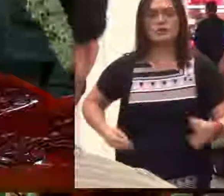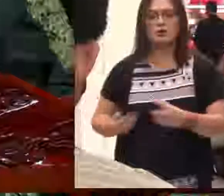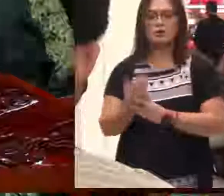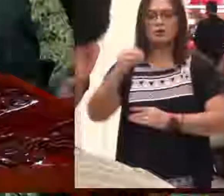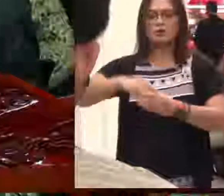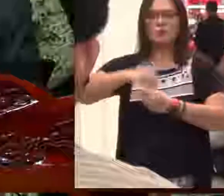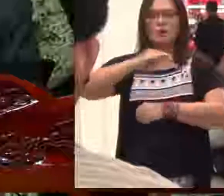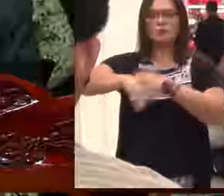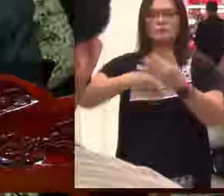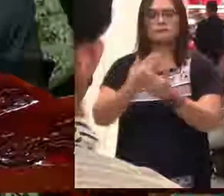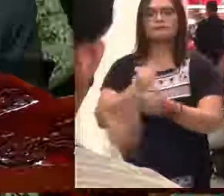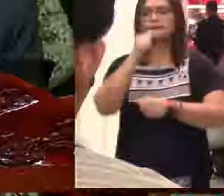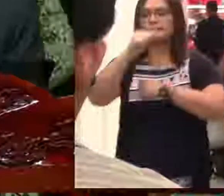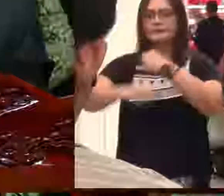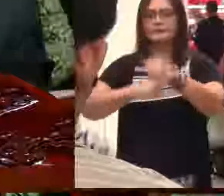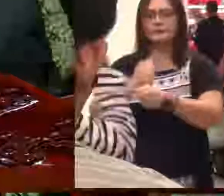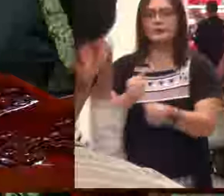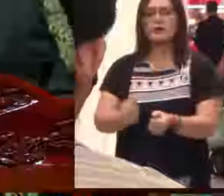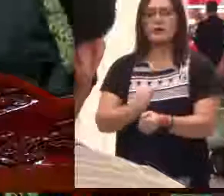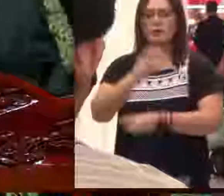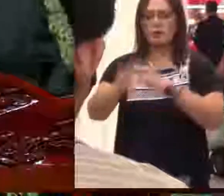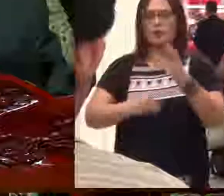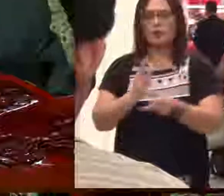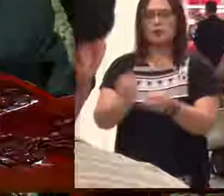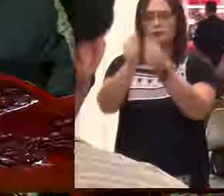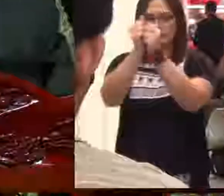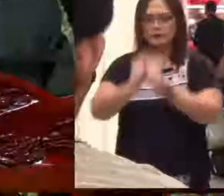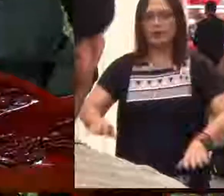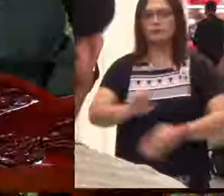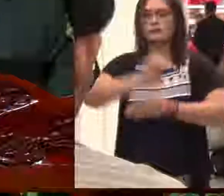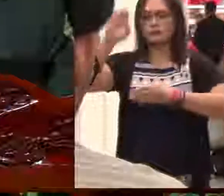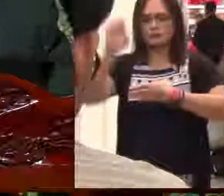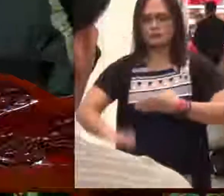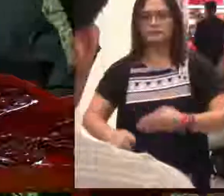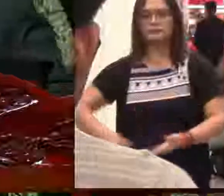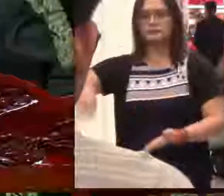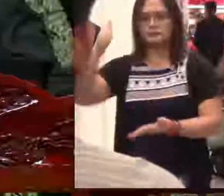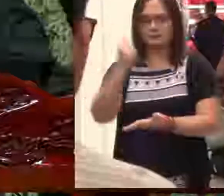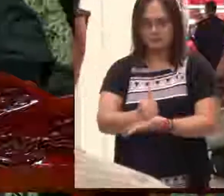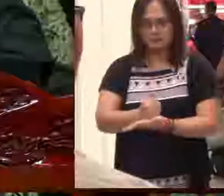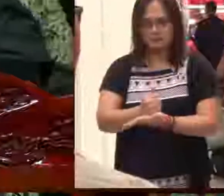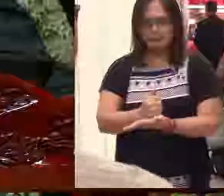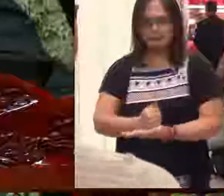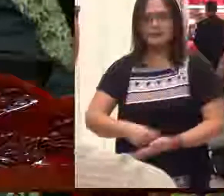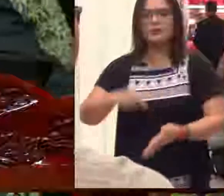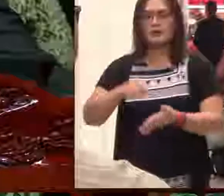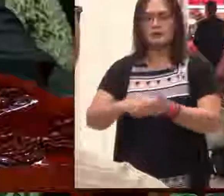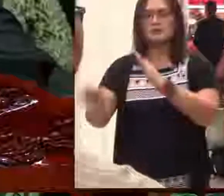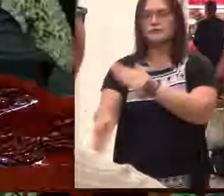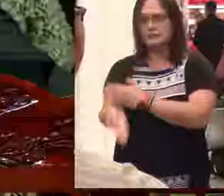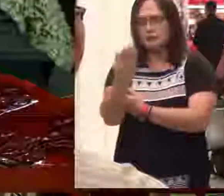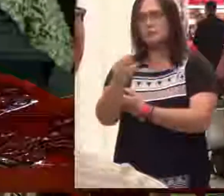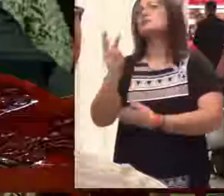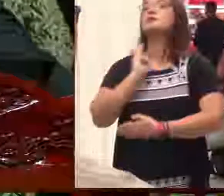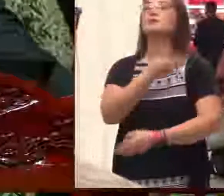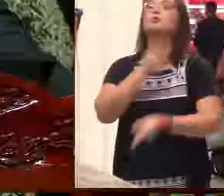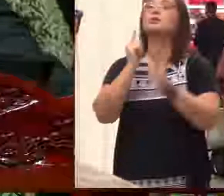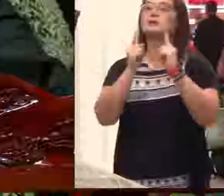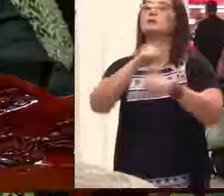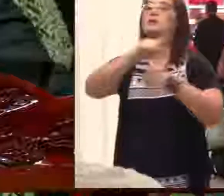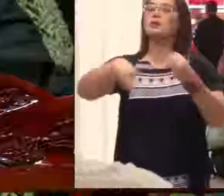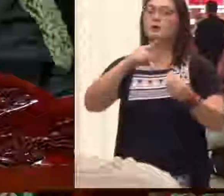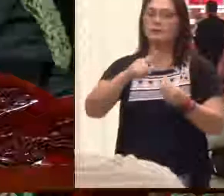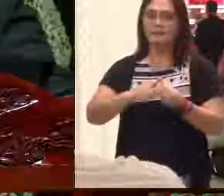ages, world, without end. Amen. Sa umaga pong ito'y pag-uusapan natin ang